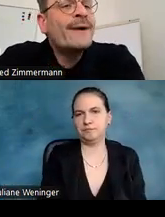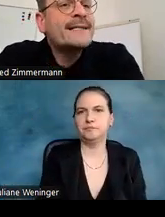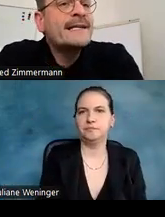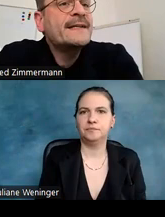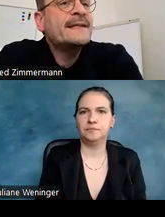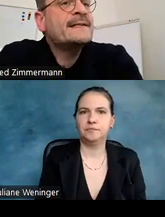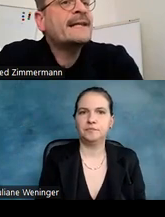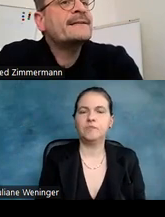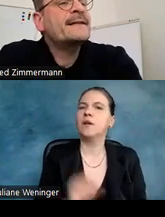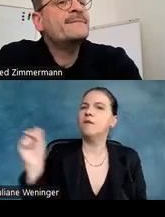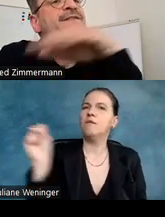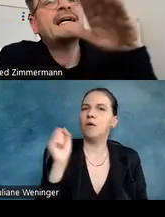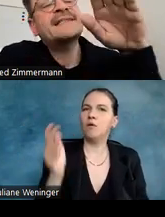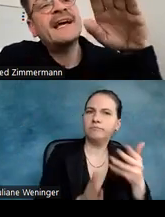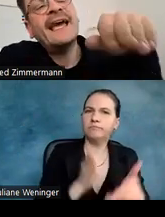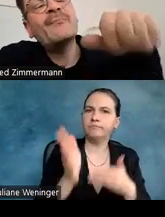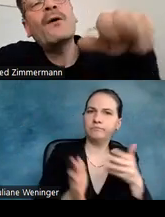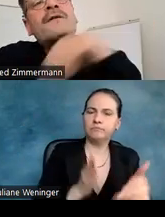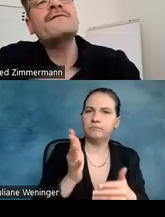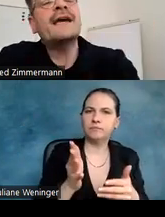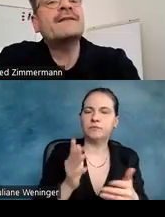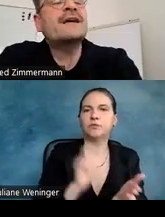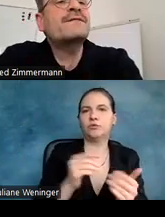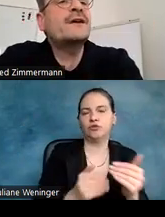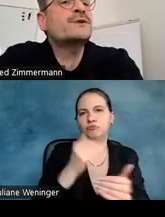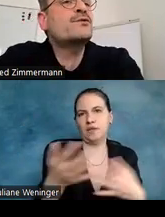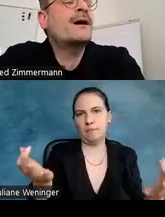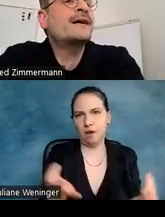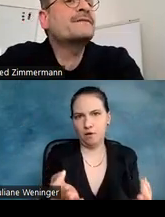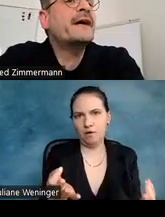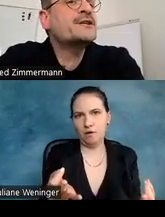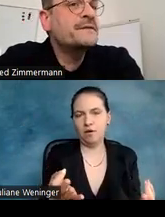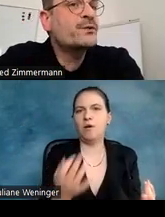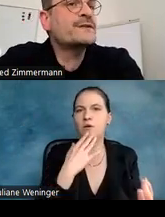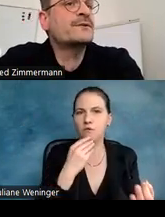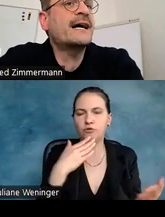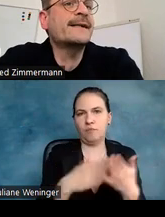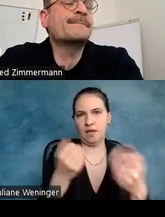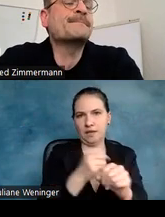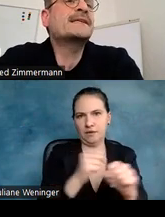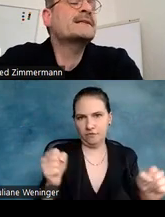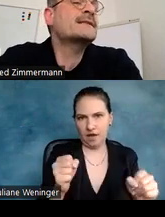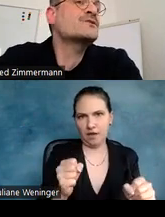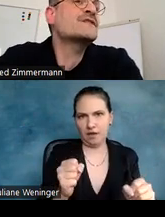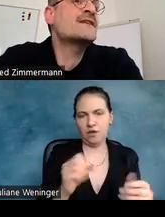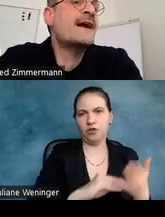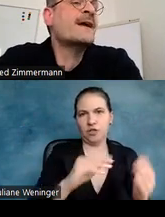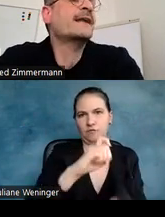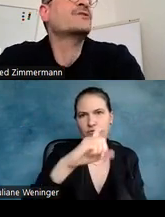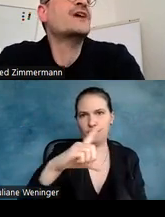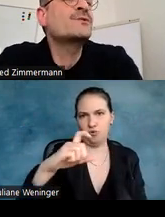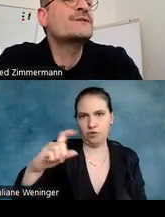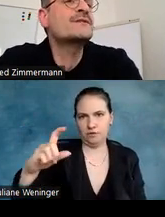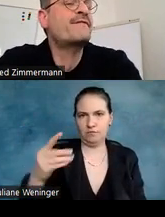Warum erzähle ich Ihnen das Ganze? Weil wir das nachher brauchen werden, wenn wir uns über barrierefreie Schriftgrößen unterhalten. Hier ist dann sozusagen